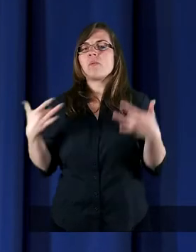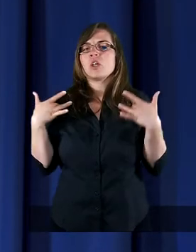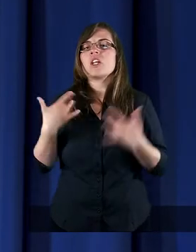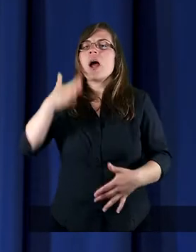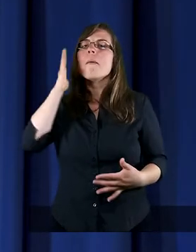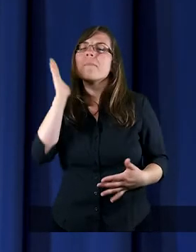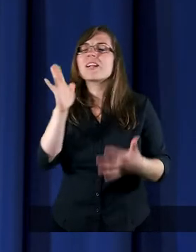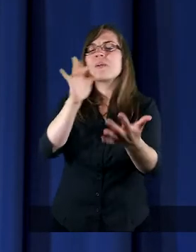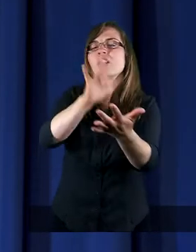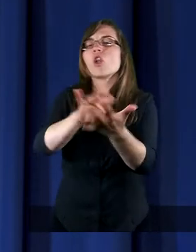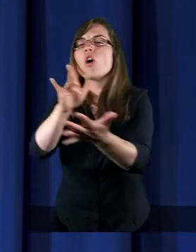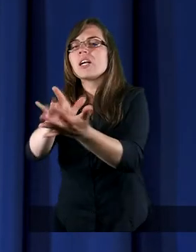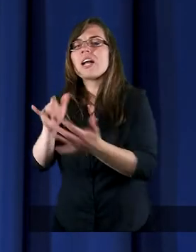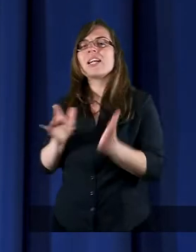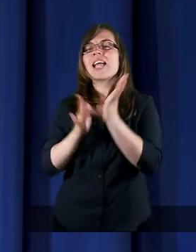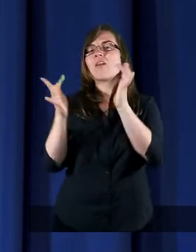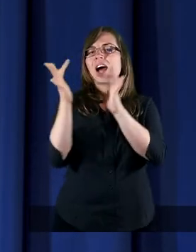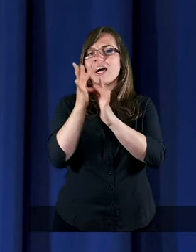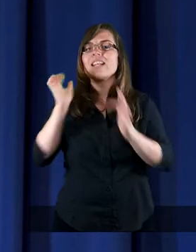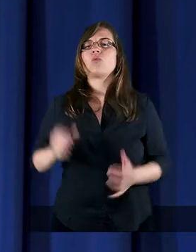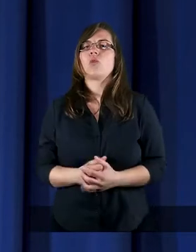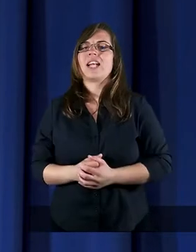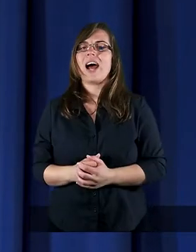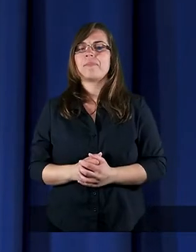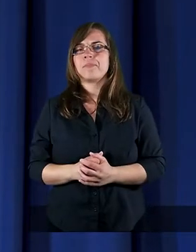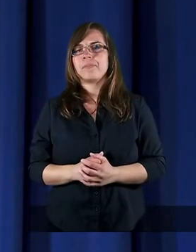Będziemy dotykać Jezusa Chrystusa.